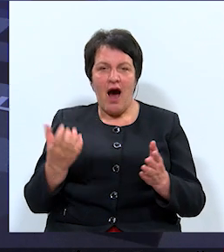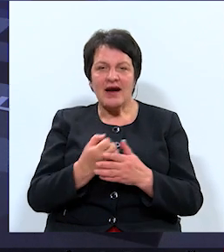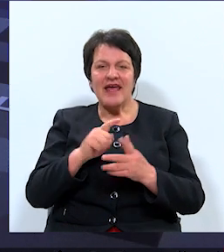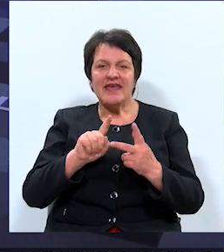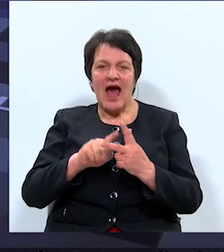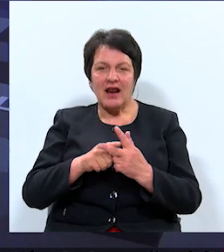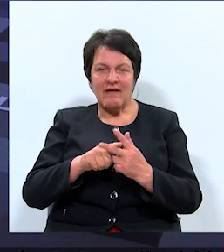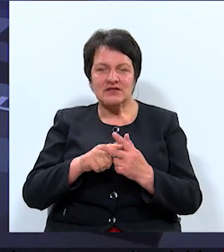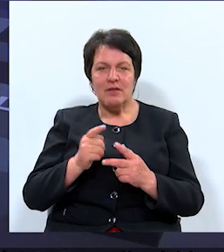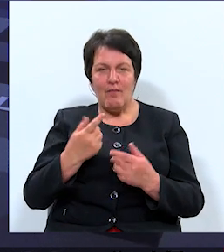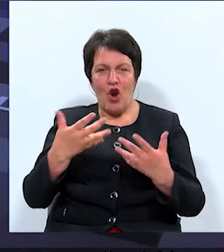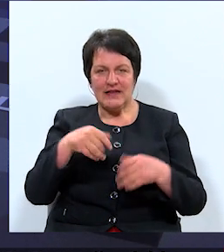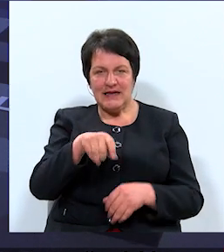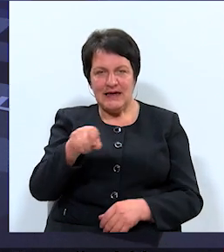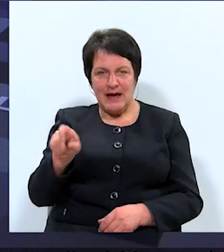Jelgavas politiķiem.